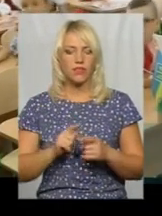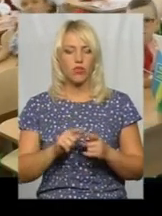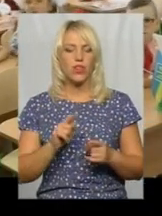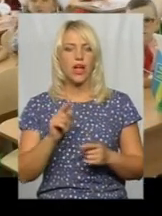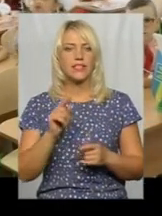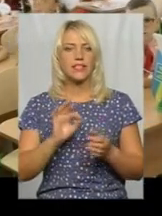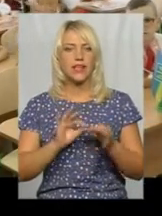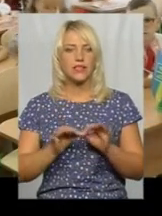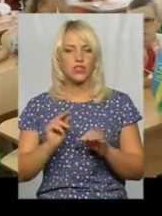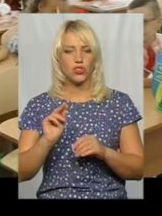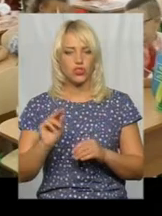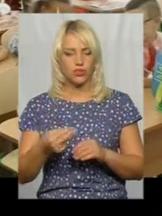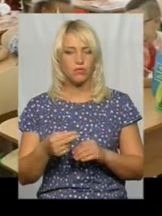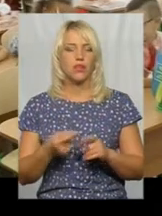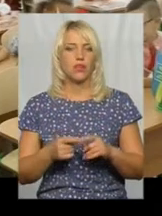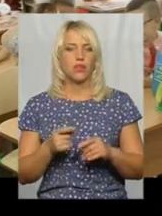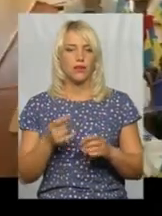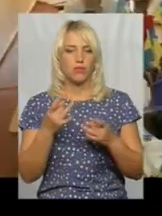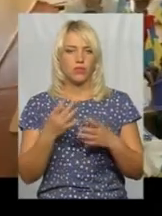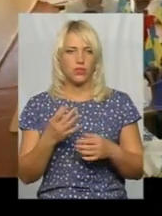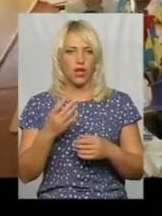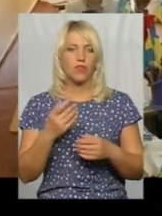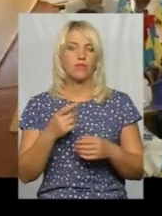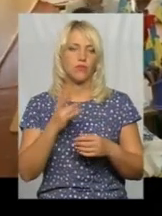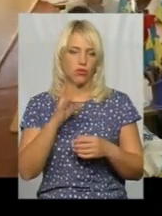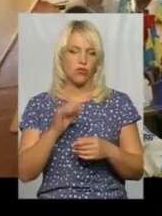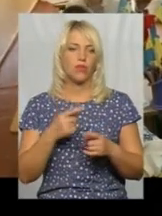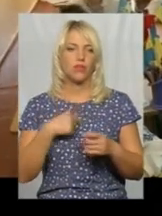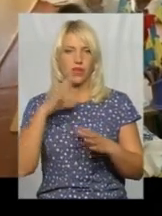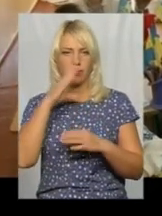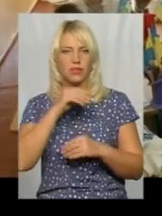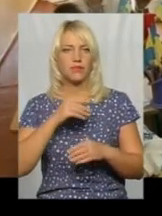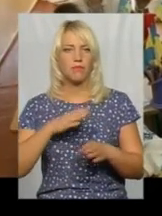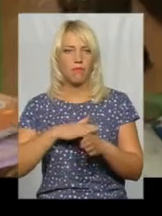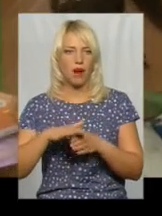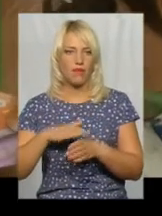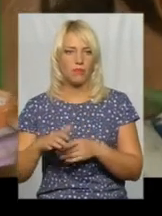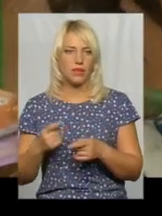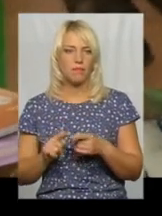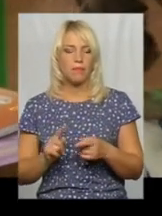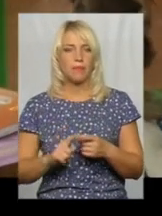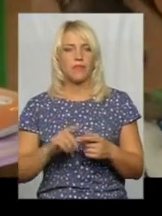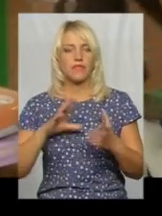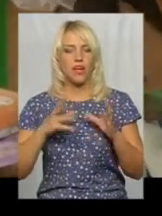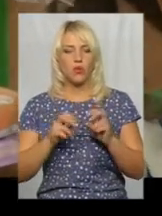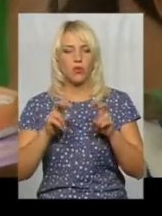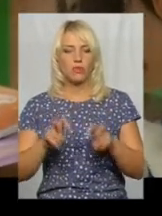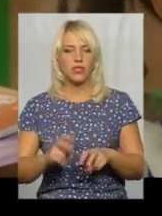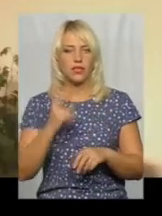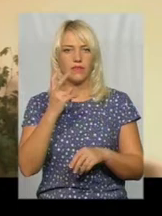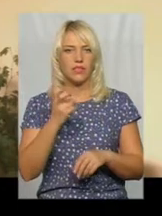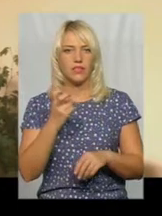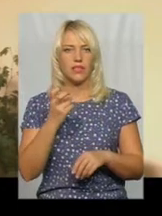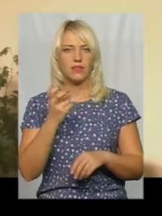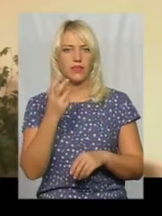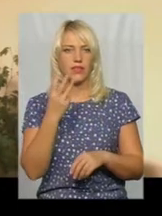але надіємося, що ми її справимося. Загалом у НВО номер 28 сьогодні сіли за парти 1923 школярі.